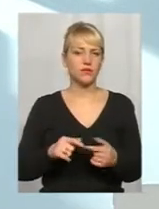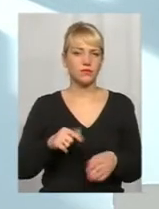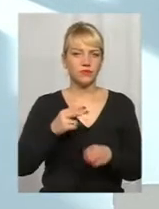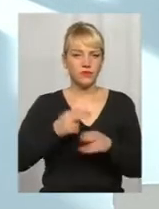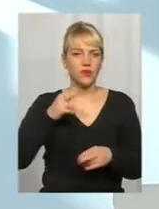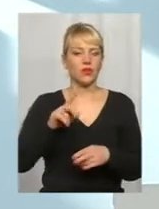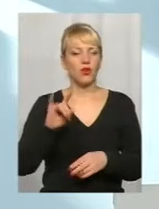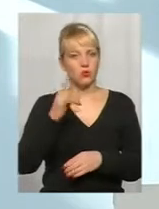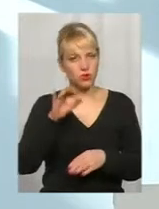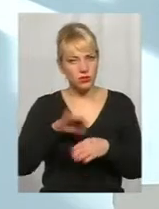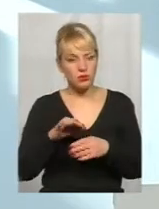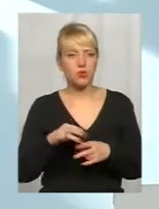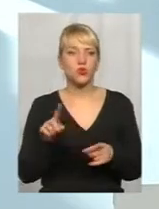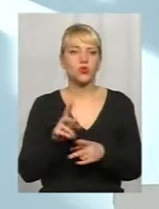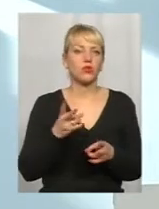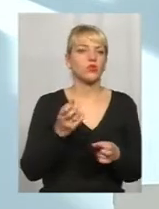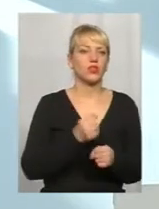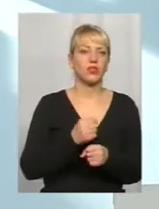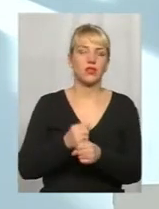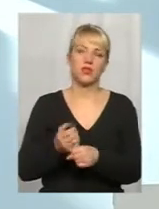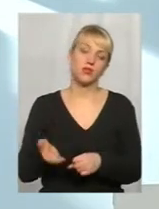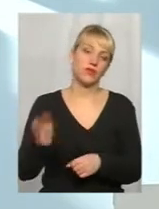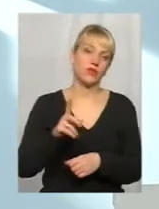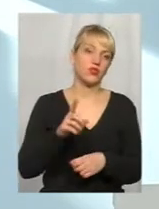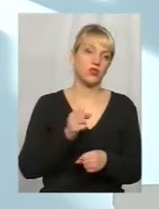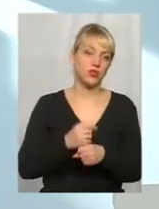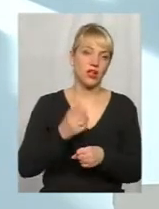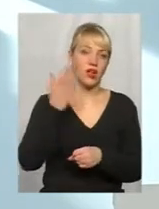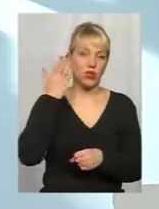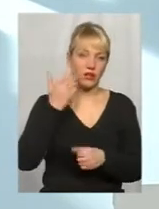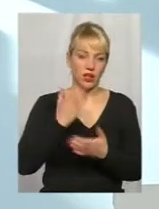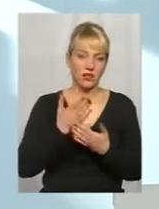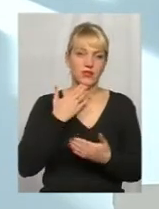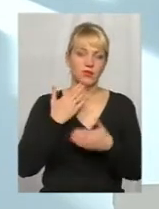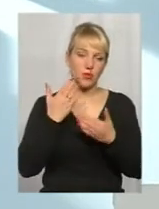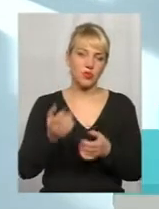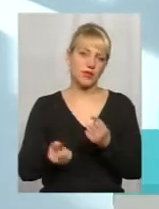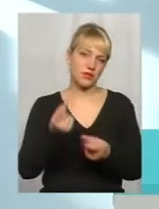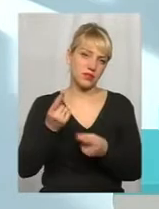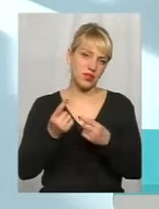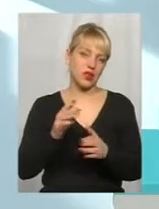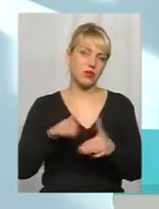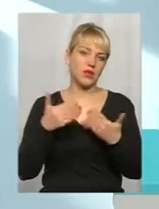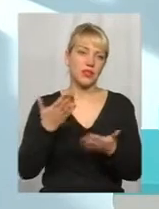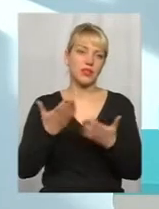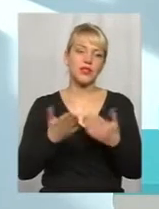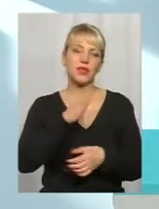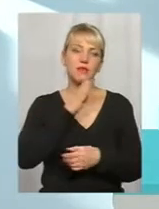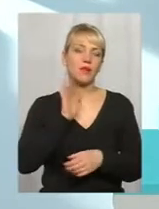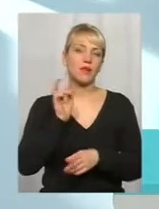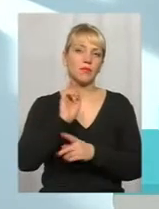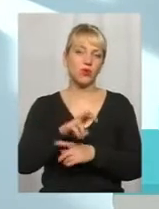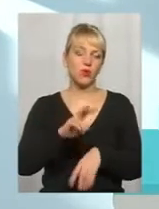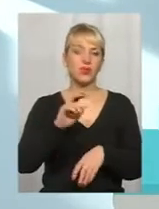ребенок, ну шо-то ж надо делать, ну давайте же что-то делать. Коли возникає спрос, возникає предложення. Т.е. якщо мама приходить з